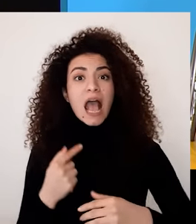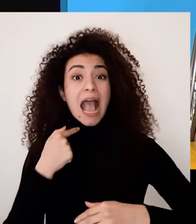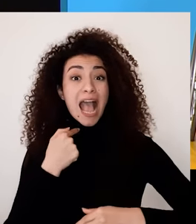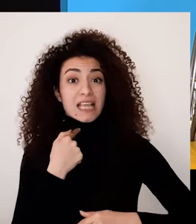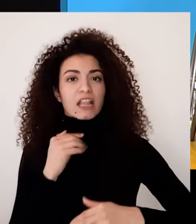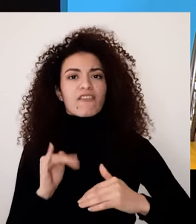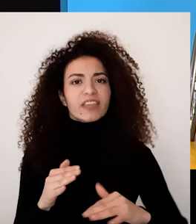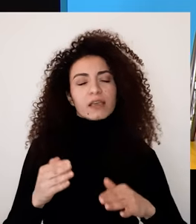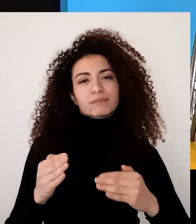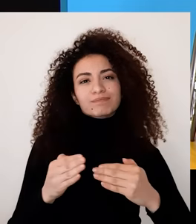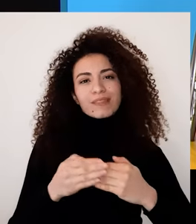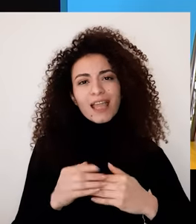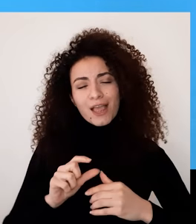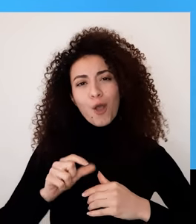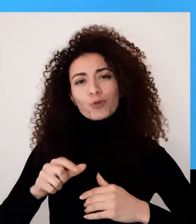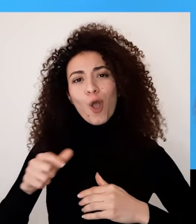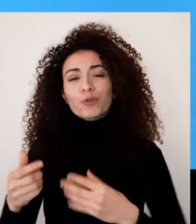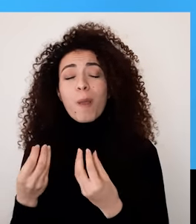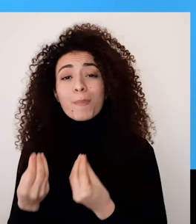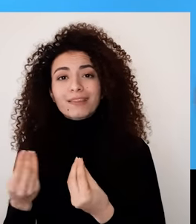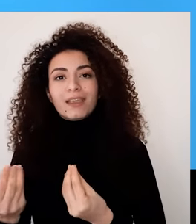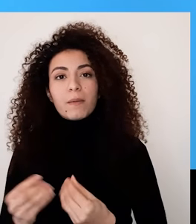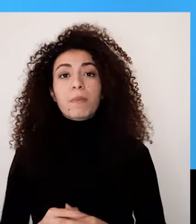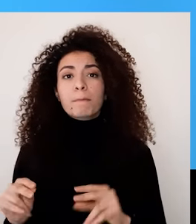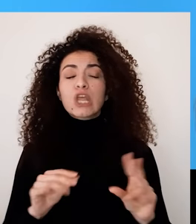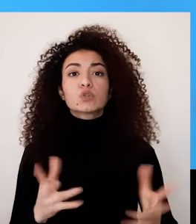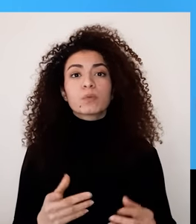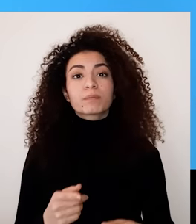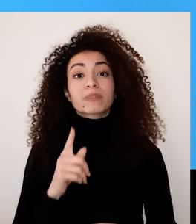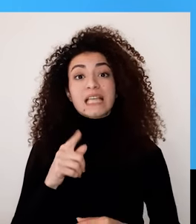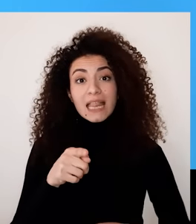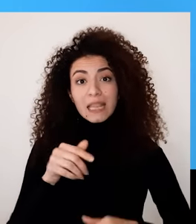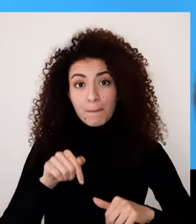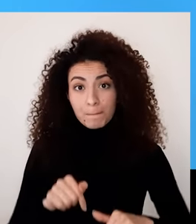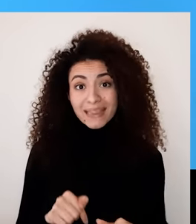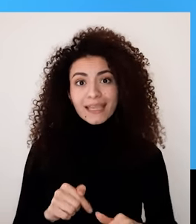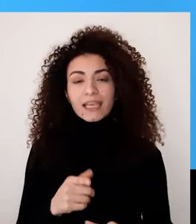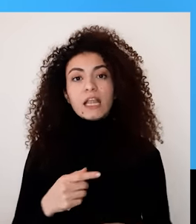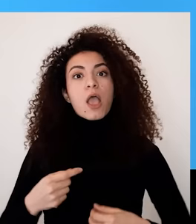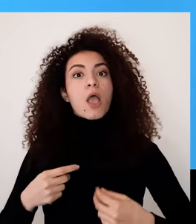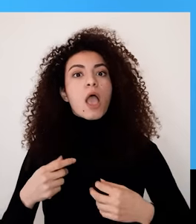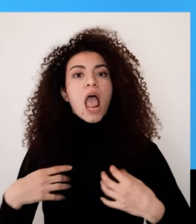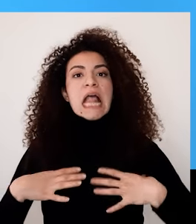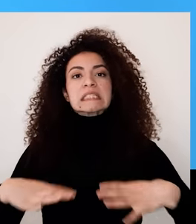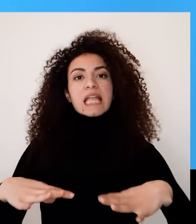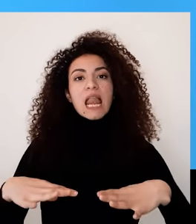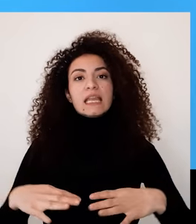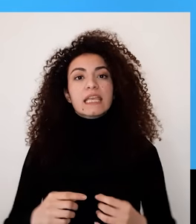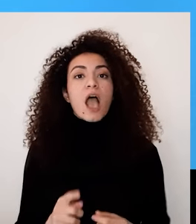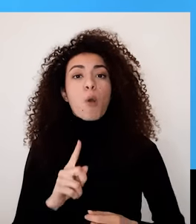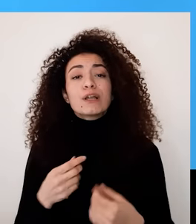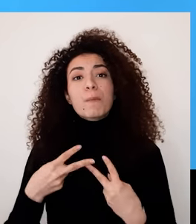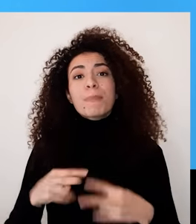باستعادة التوازن في حال الخسارة فإذا كان هدفك مثلاً أنه توسعي إطار استقلاليتك من حصول على عمل